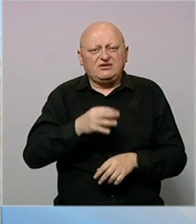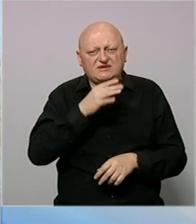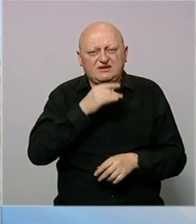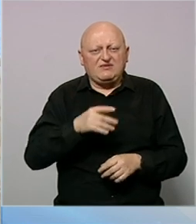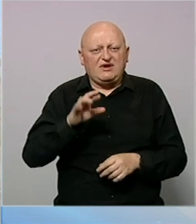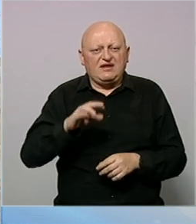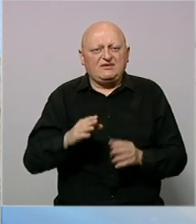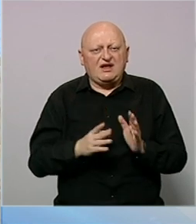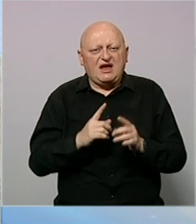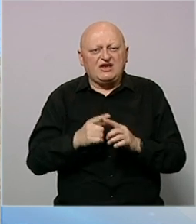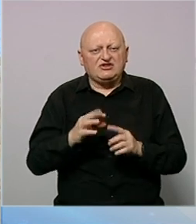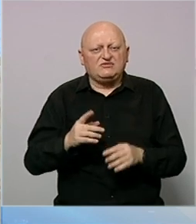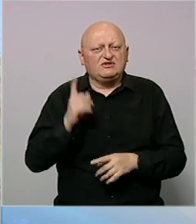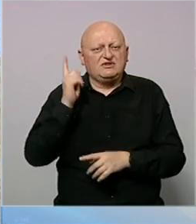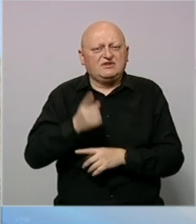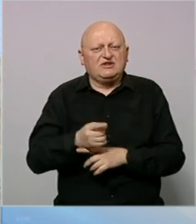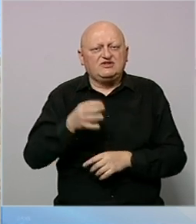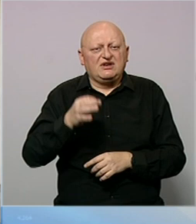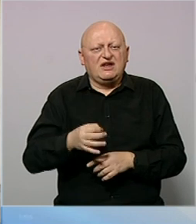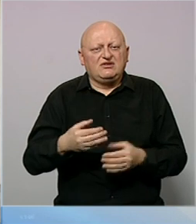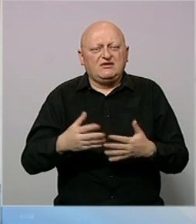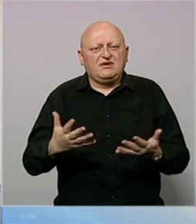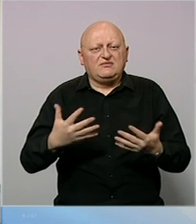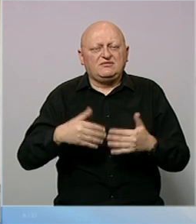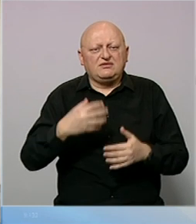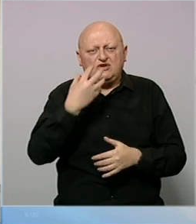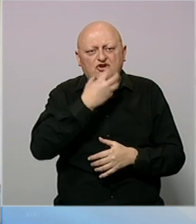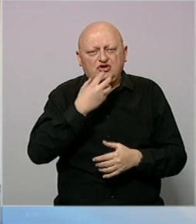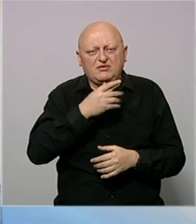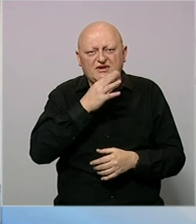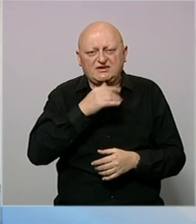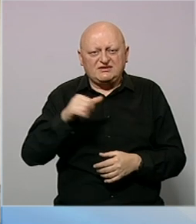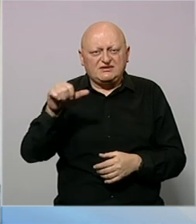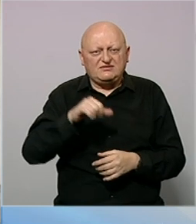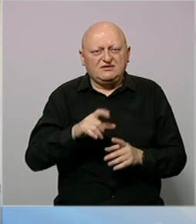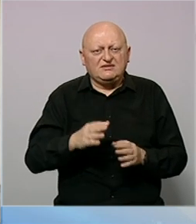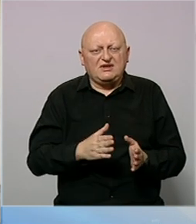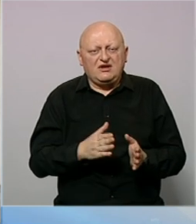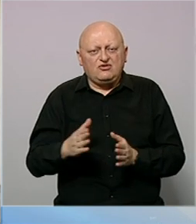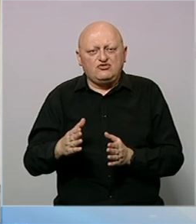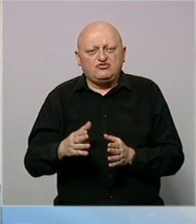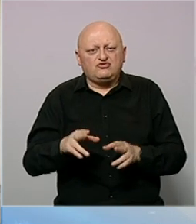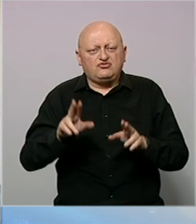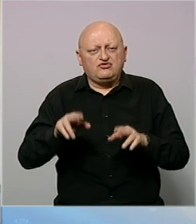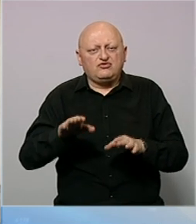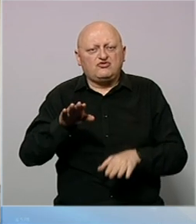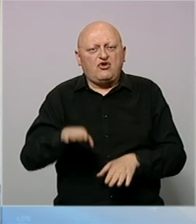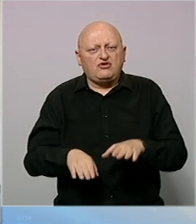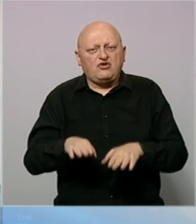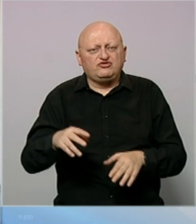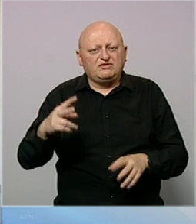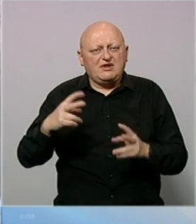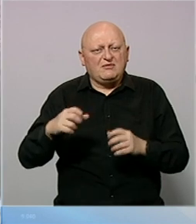kantona Sarajevo, Enverha Đi Ahmetović, naložio je kantonalnim javnim preduzećima toplane iz Sarajevo gas da u skladu sa